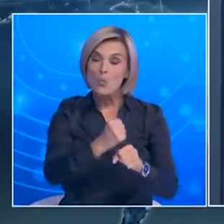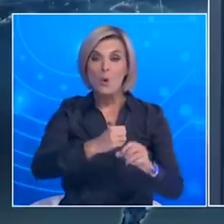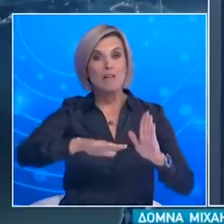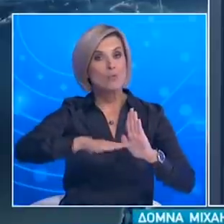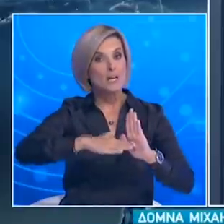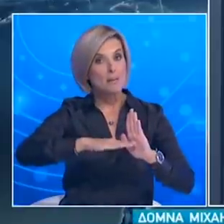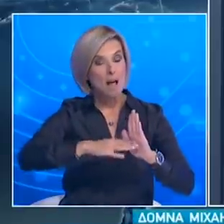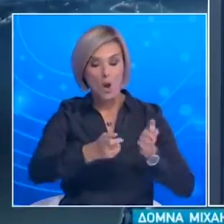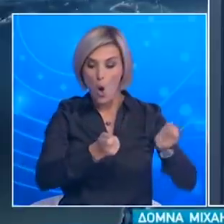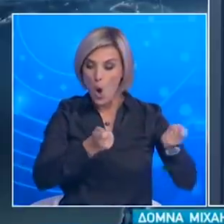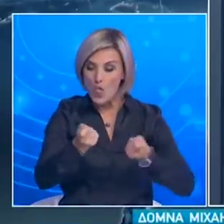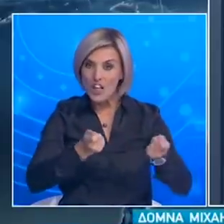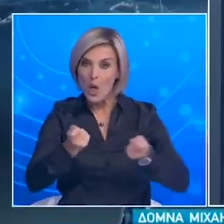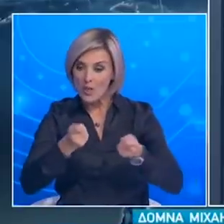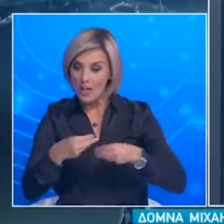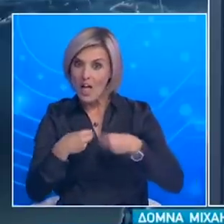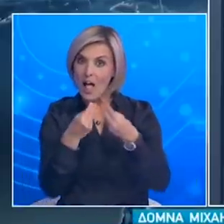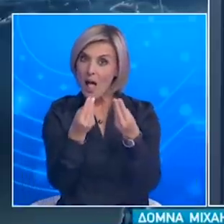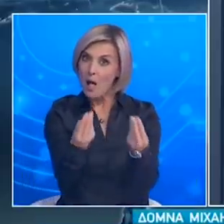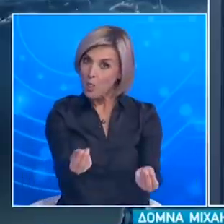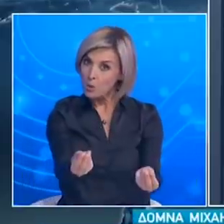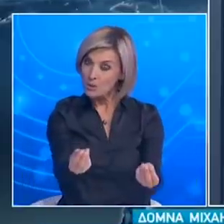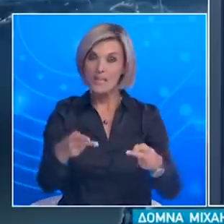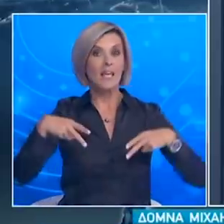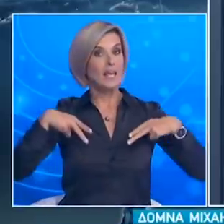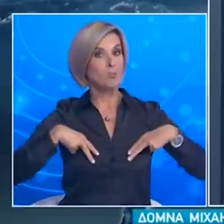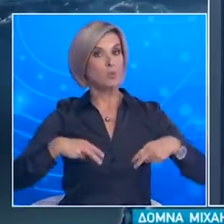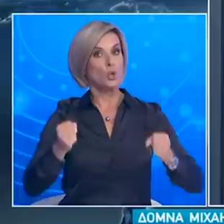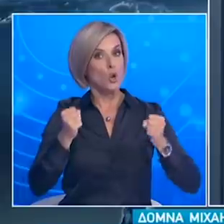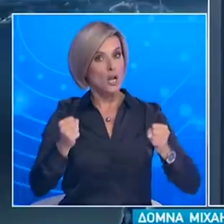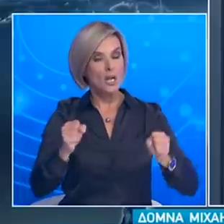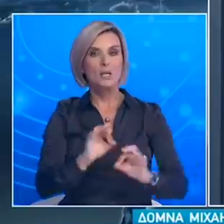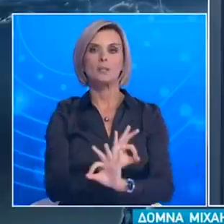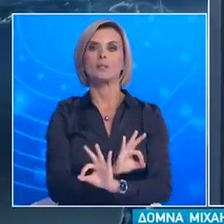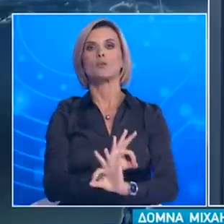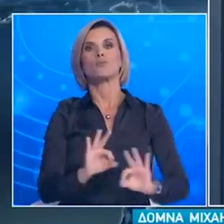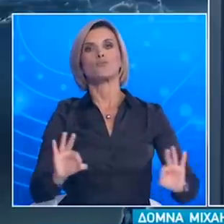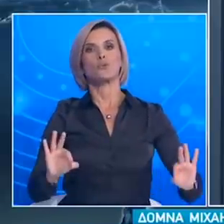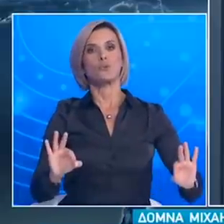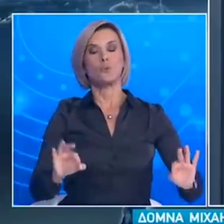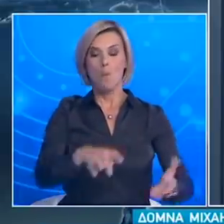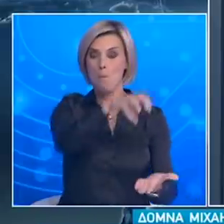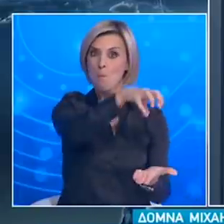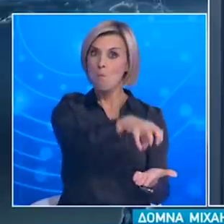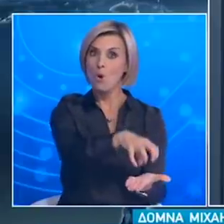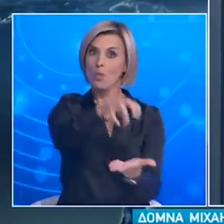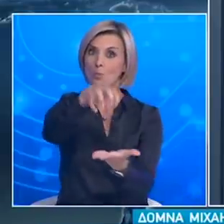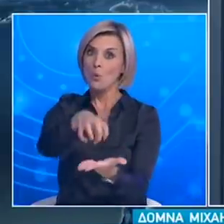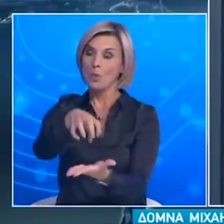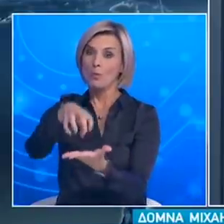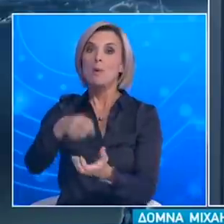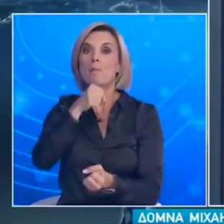οδηγιών της Εθνικής Επιτροπής Εμπειρογνωμών του Υπουργείου Υγείας αλλά και του ΕΟΔΗ οι μονάδες αυτές προστατεύτηκαν